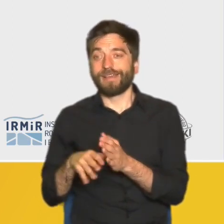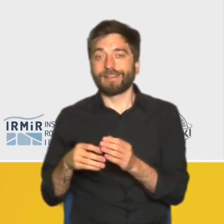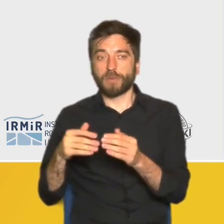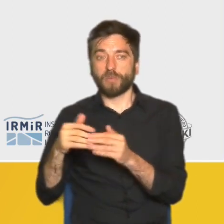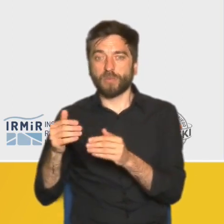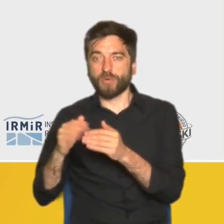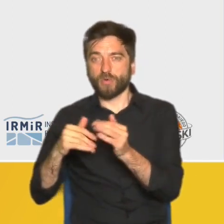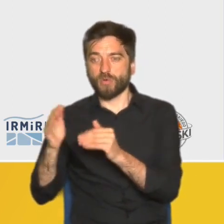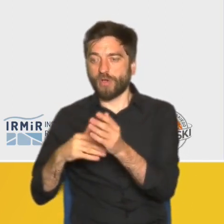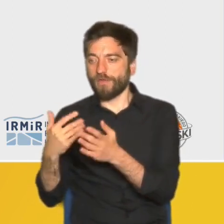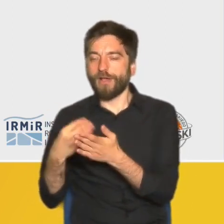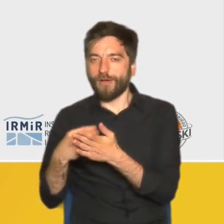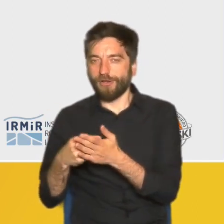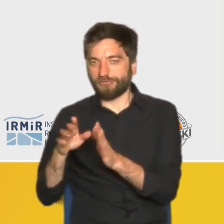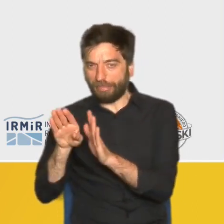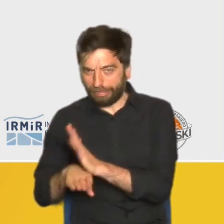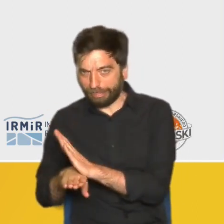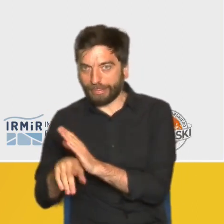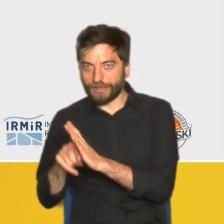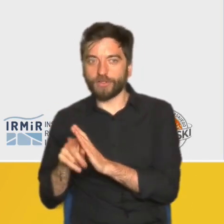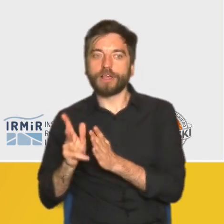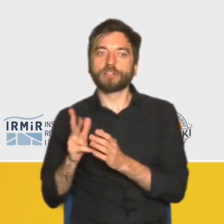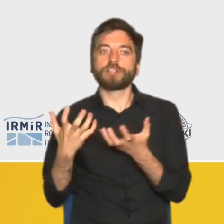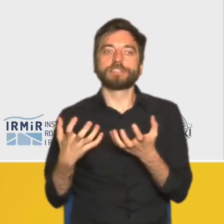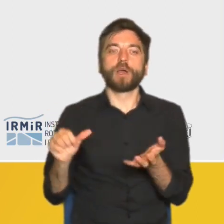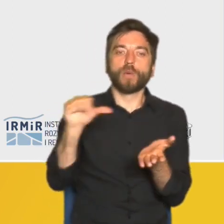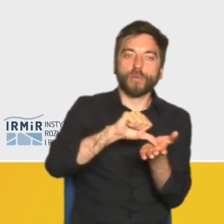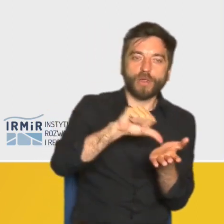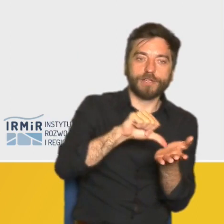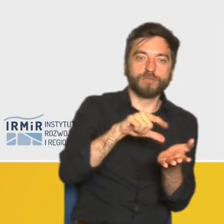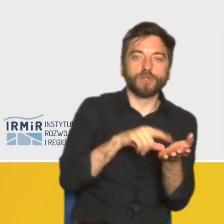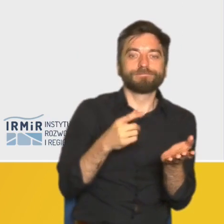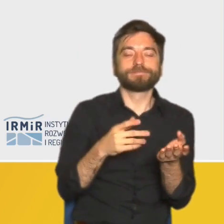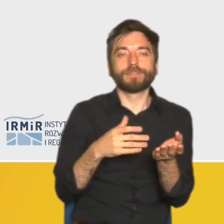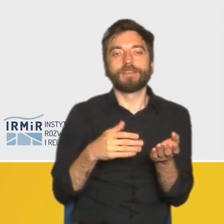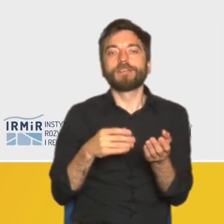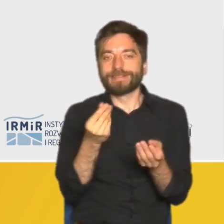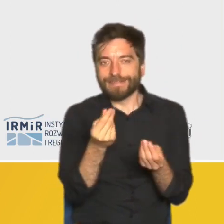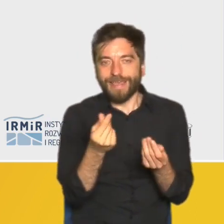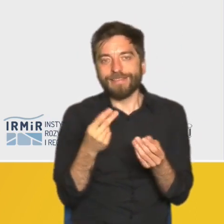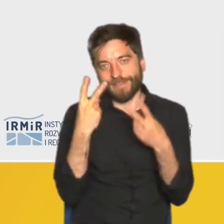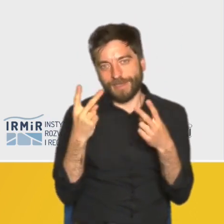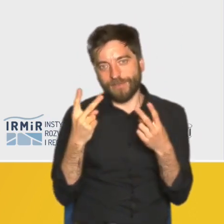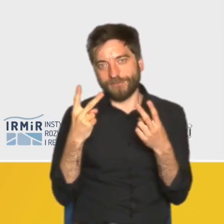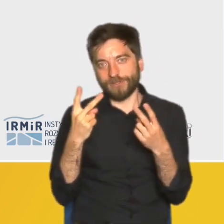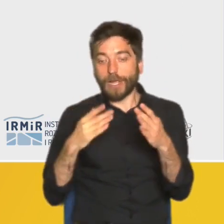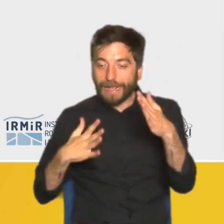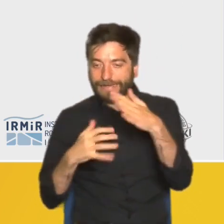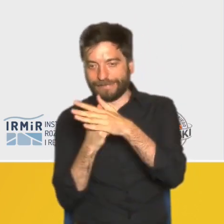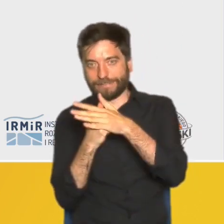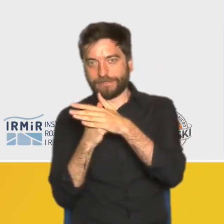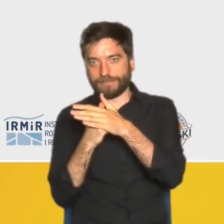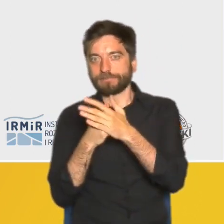Nawet jeżeli ktoś rozważał mieszkanie bliżej centrum, to kluczowy był limit ceny za metr kwadratowy w programach wspierania